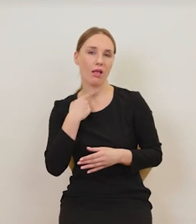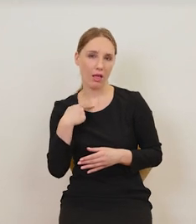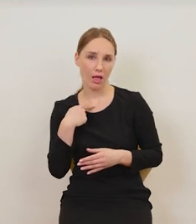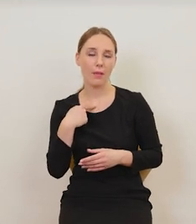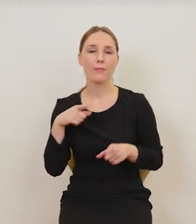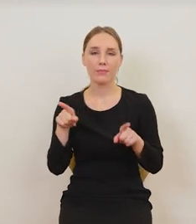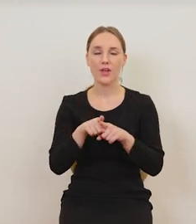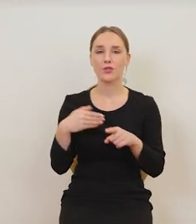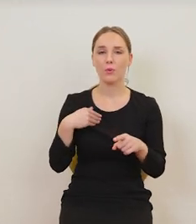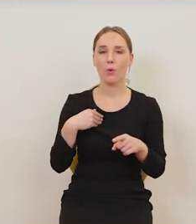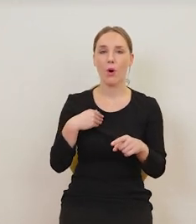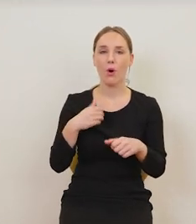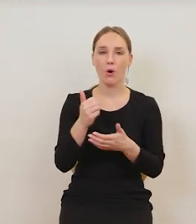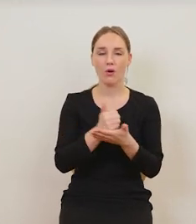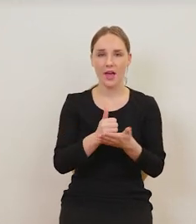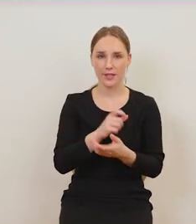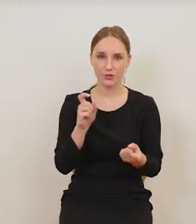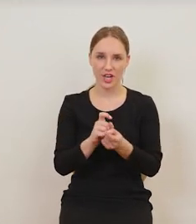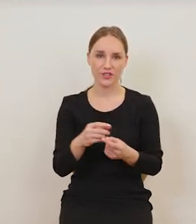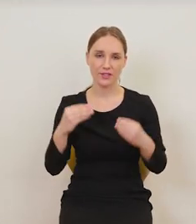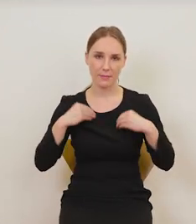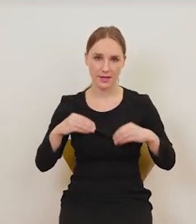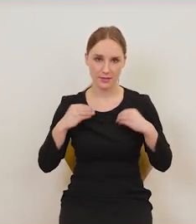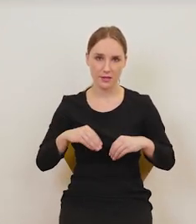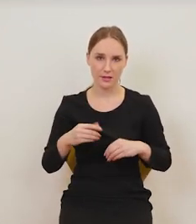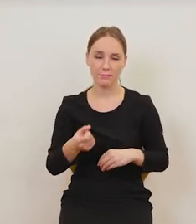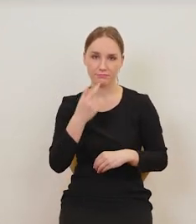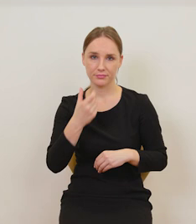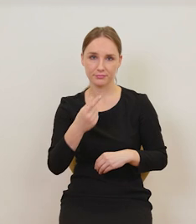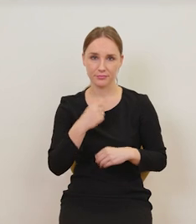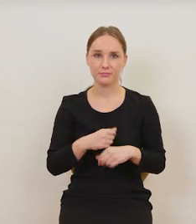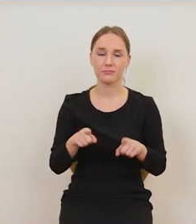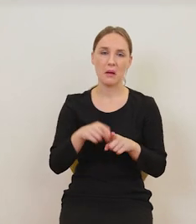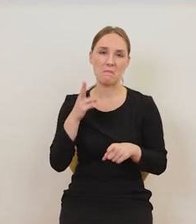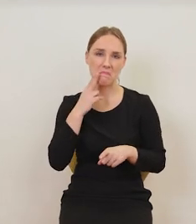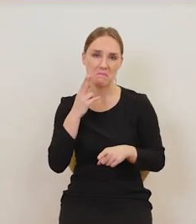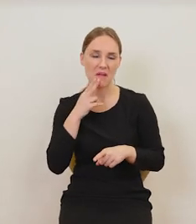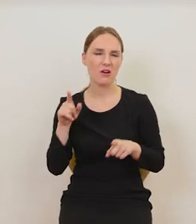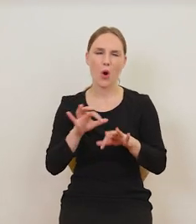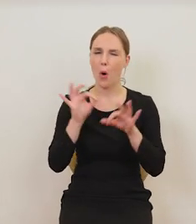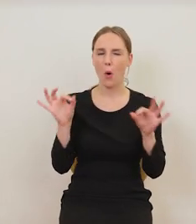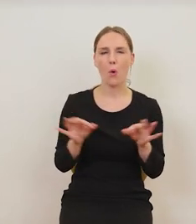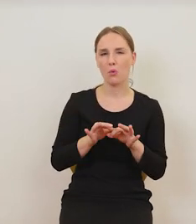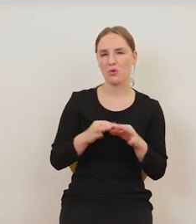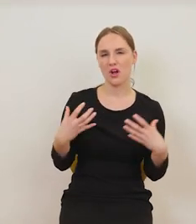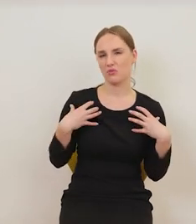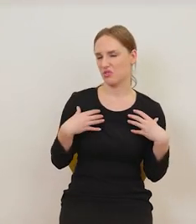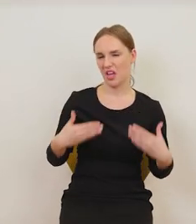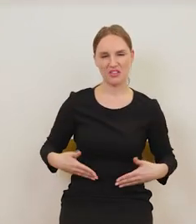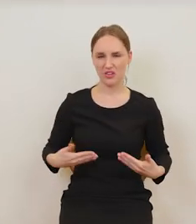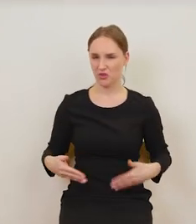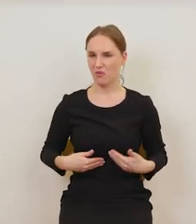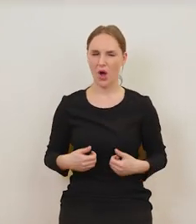antydepresanty, palił nałogowo, generalnie prowadził niezdrowy tryb życia. Był bardzo